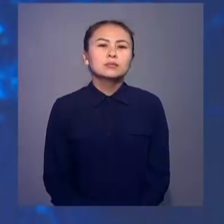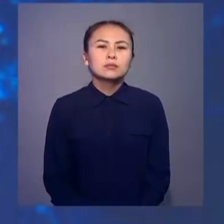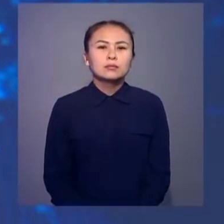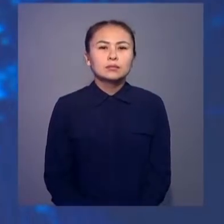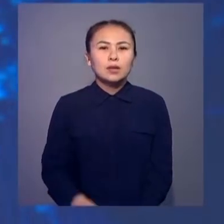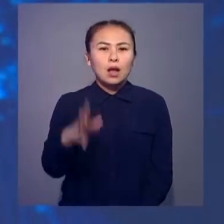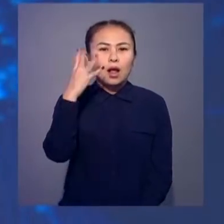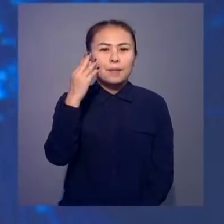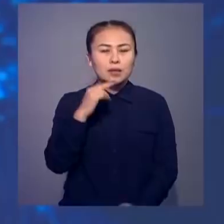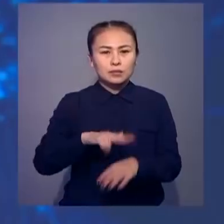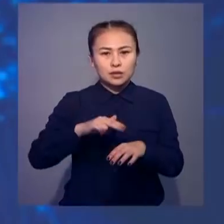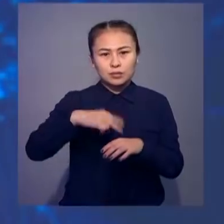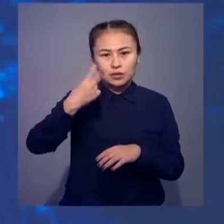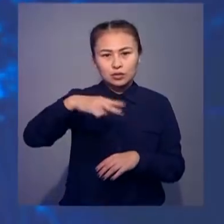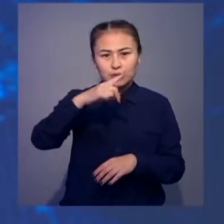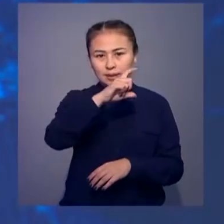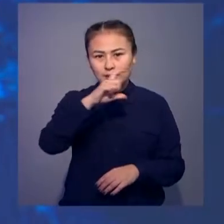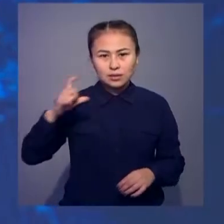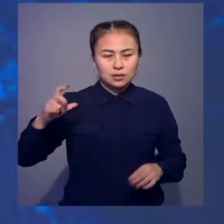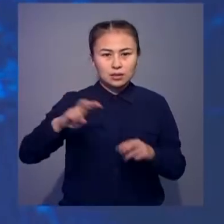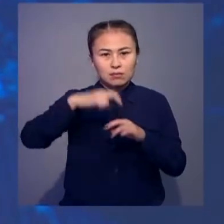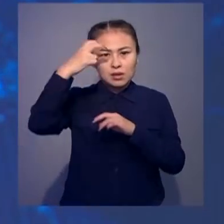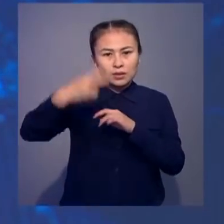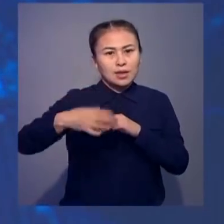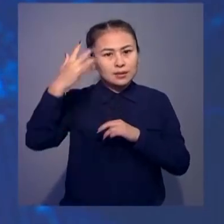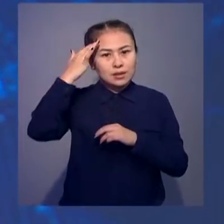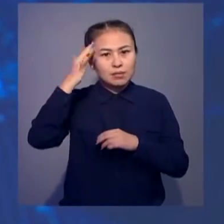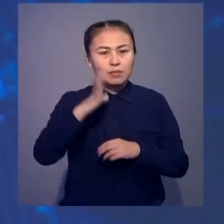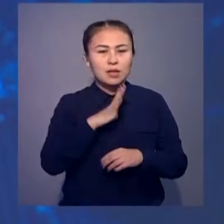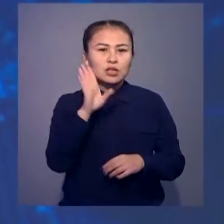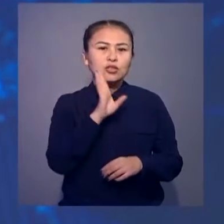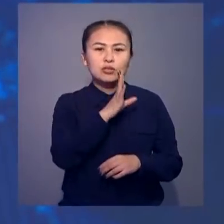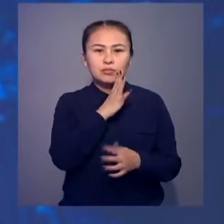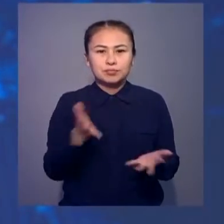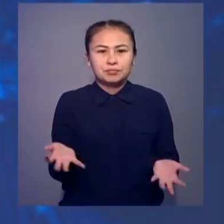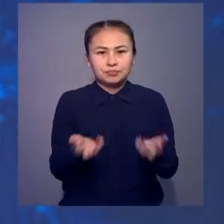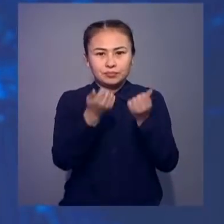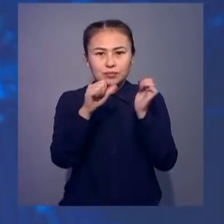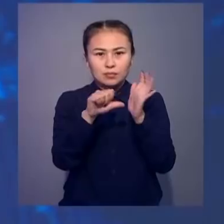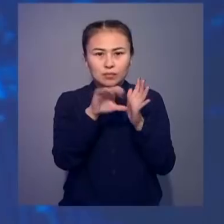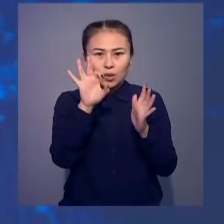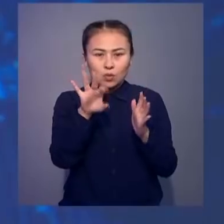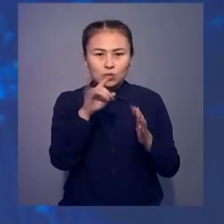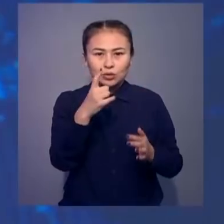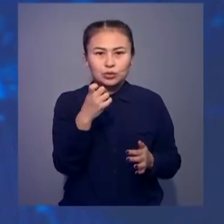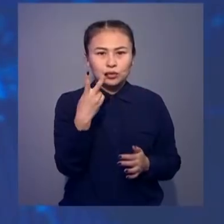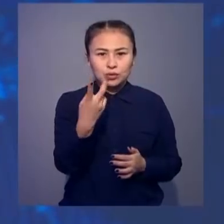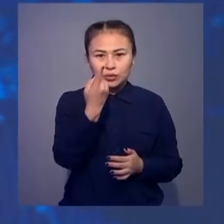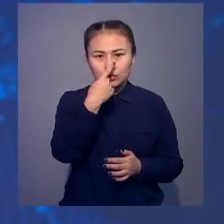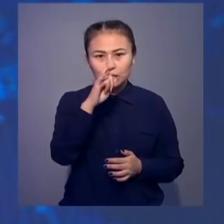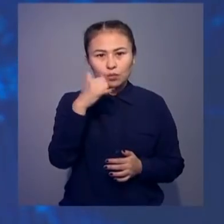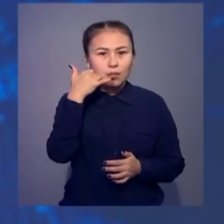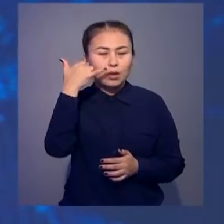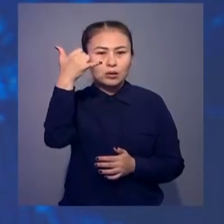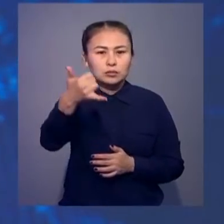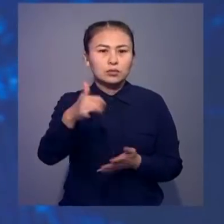Ал матылық полициялер 20-ші қабаттан секір мекші болған кеншекті құтқарып қалды. Алтыншы қазан күні 102